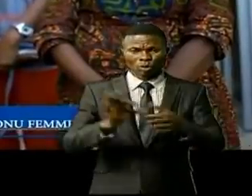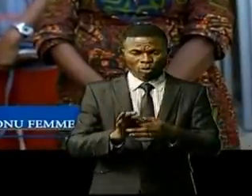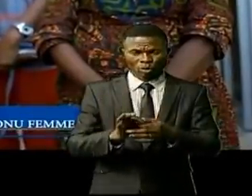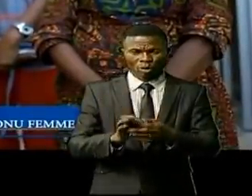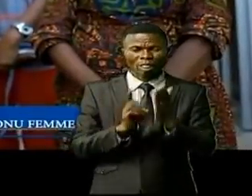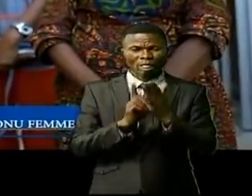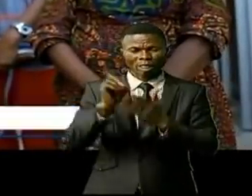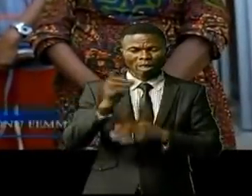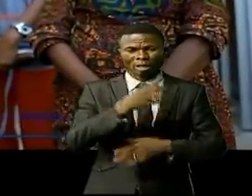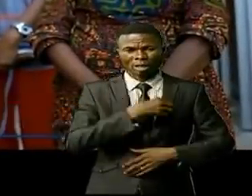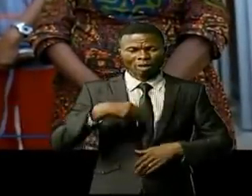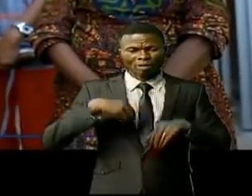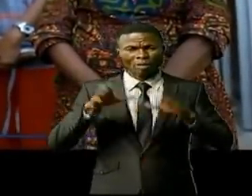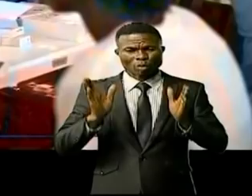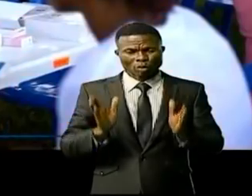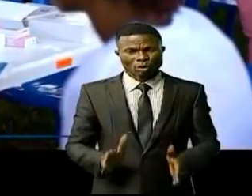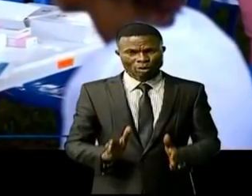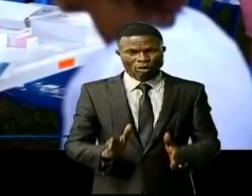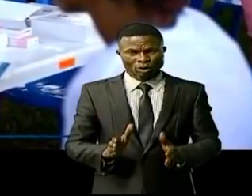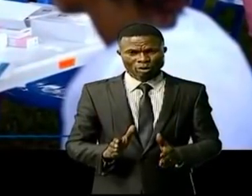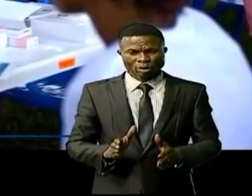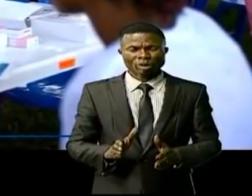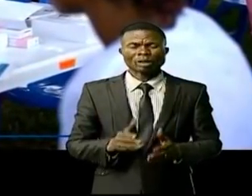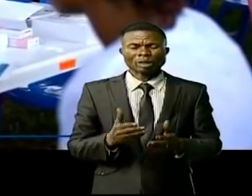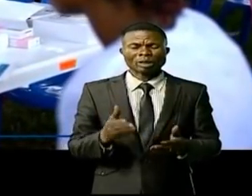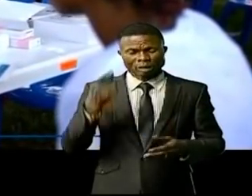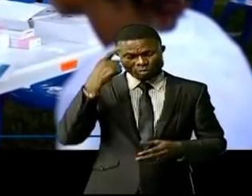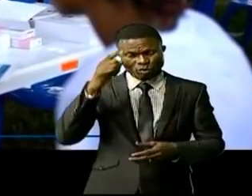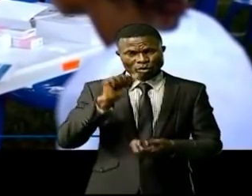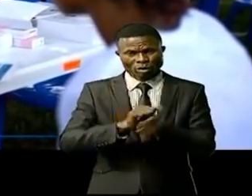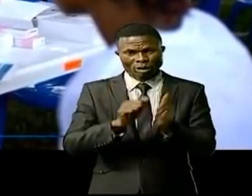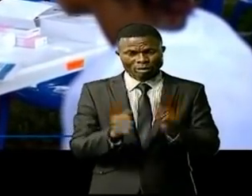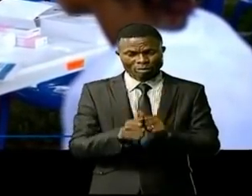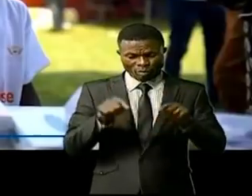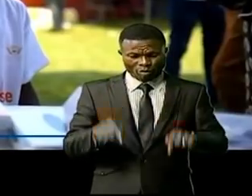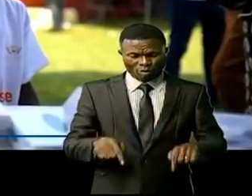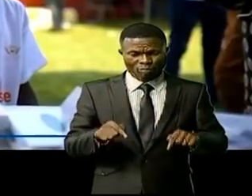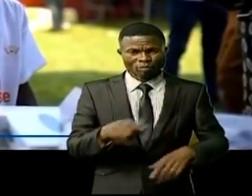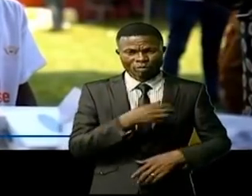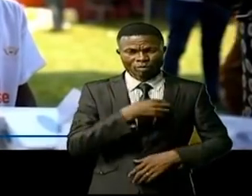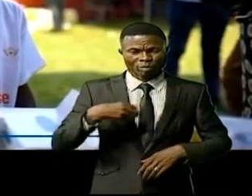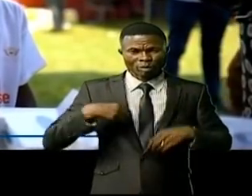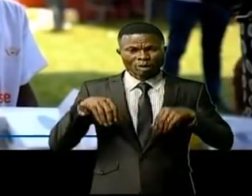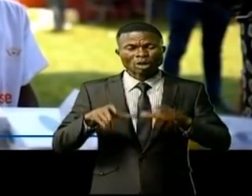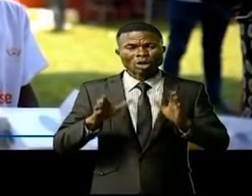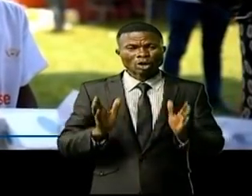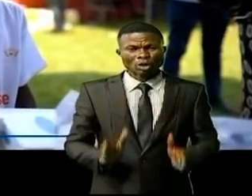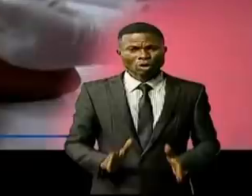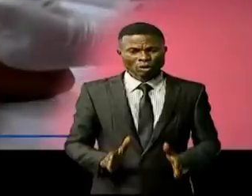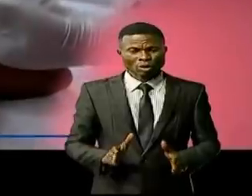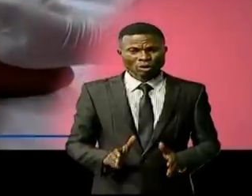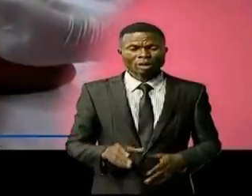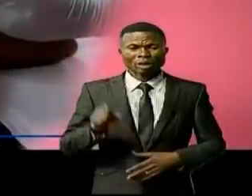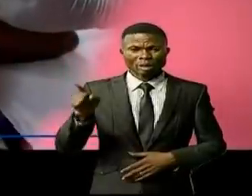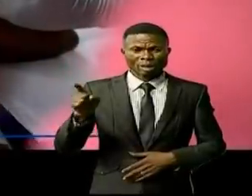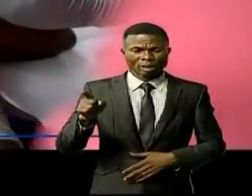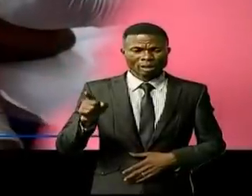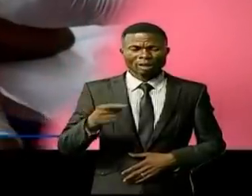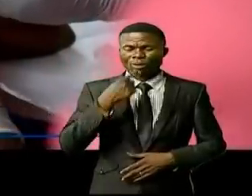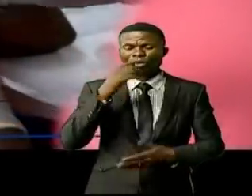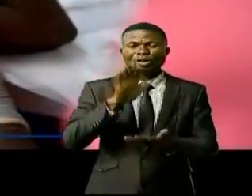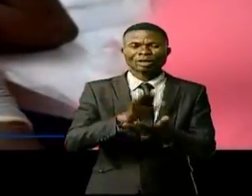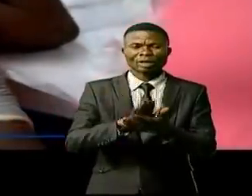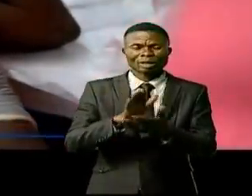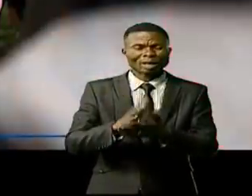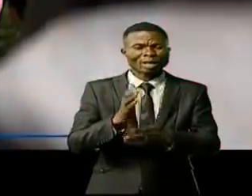'émergence de la femme congolaise qui fera bouger les lignes. Sur la situation actuelle de la femme congolaise, Oulima Tassar s'est félicitée